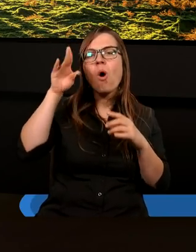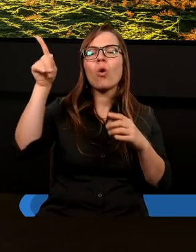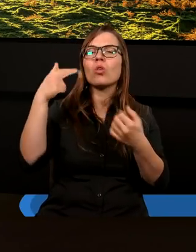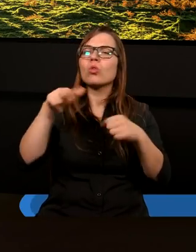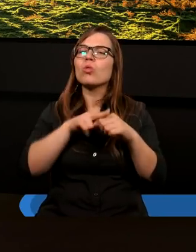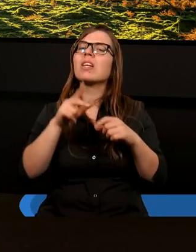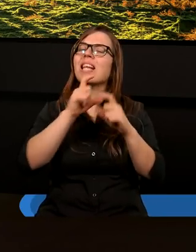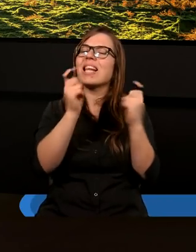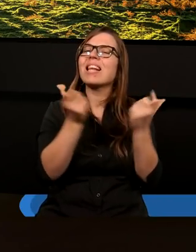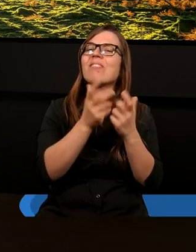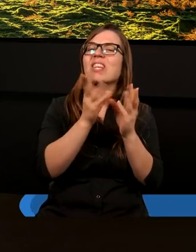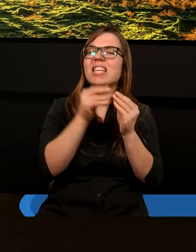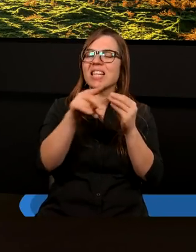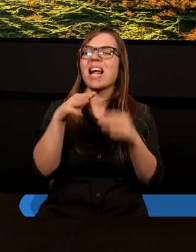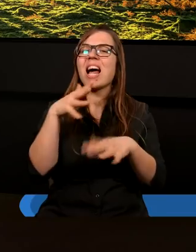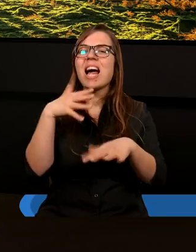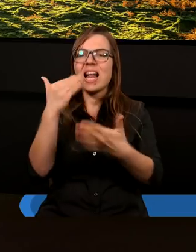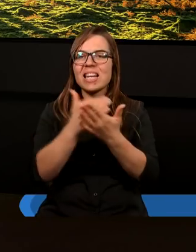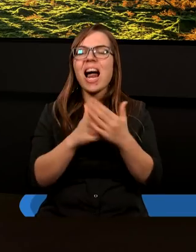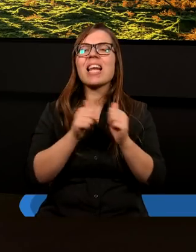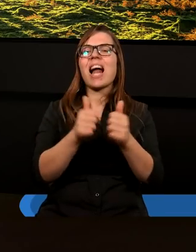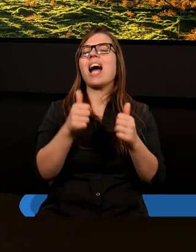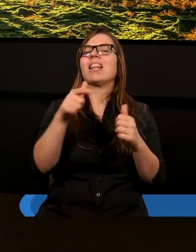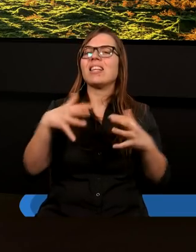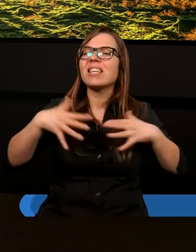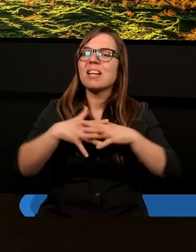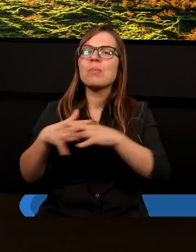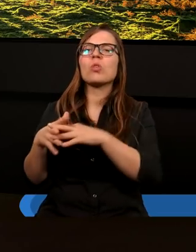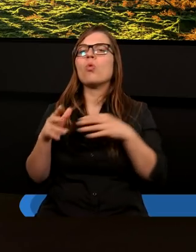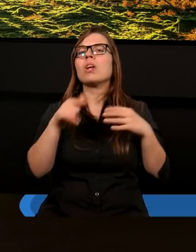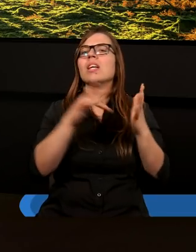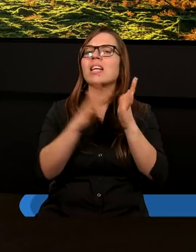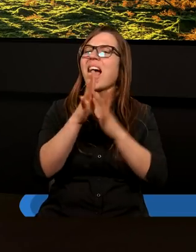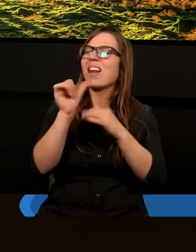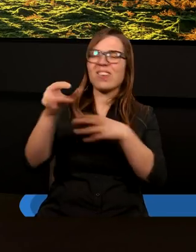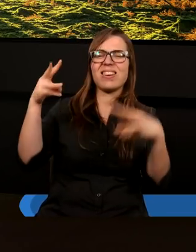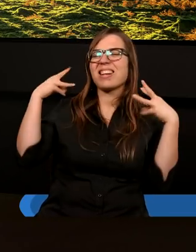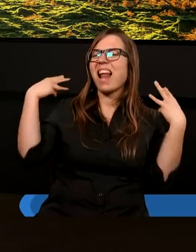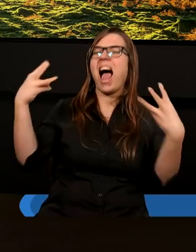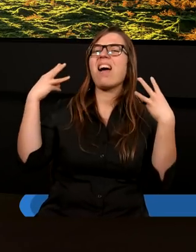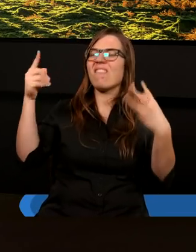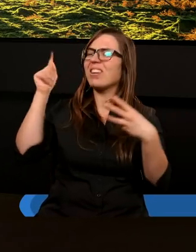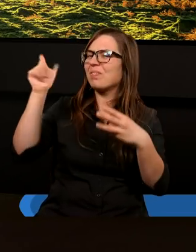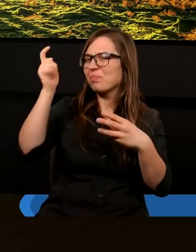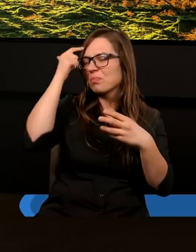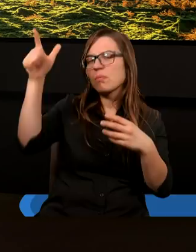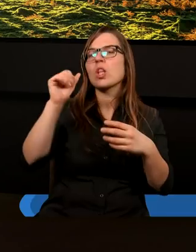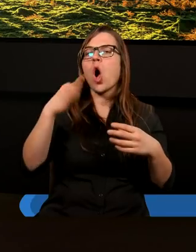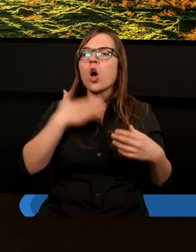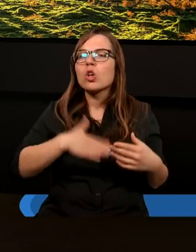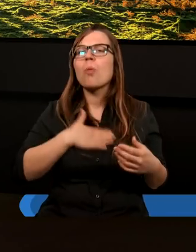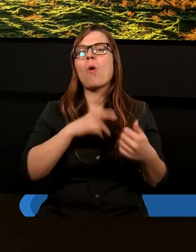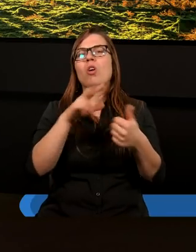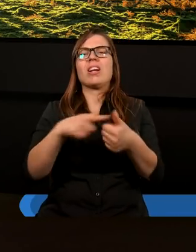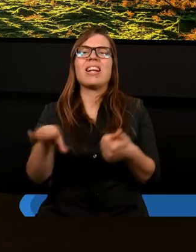te wszystkie zasady oscylują. Jezus jest najważniejszy w tym wszystkim, gdy mówimy o sobocie, gdy